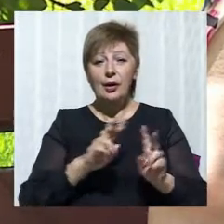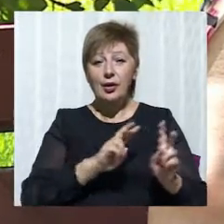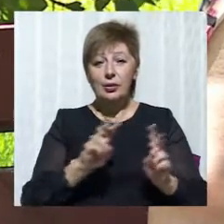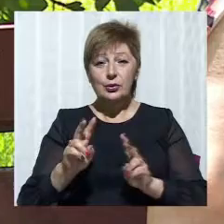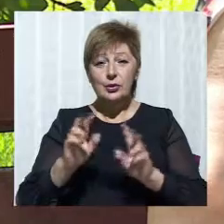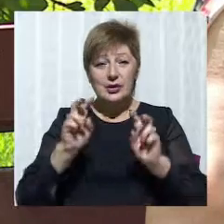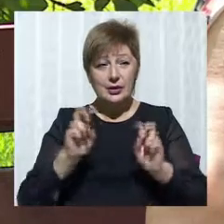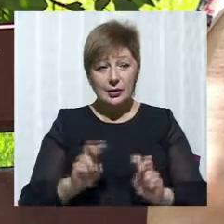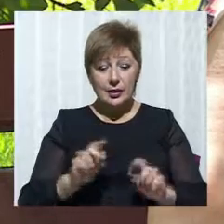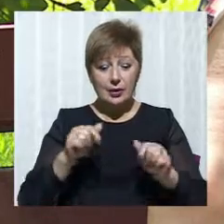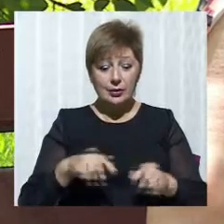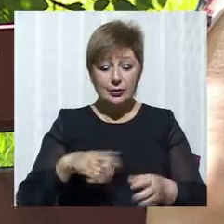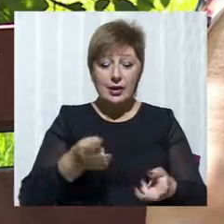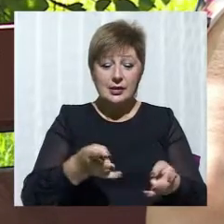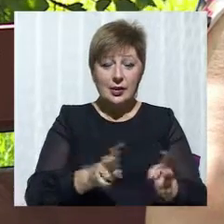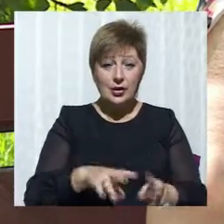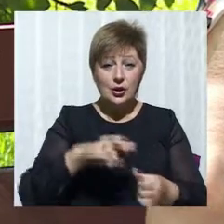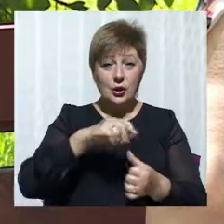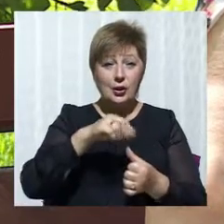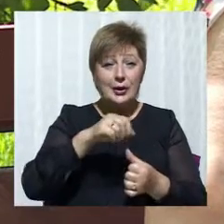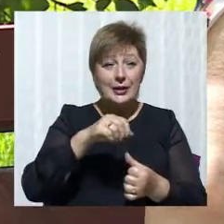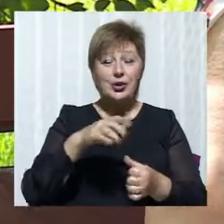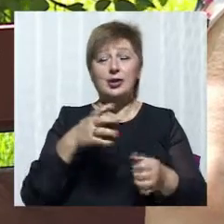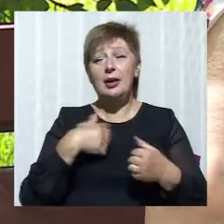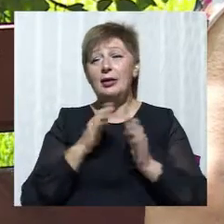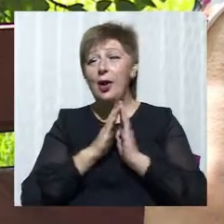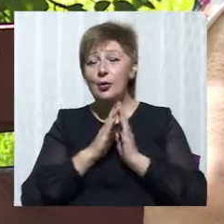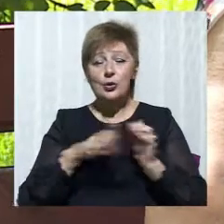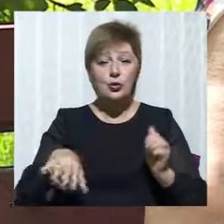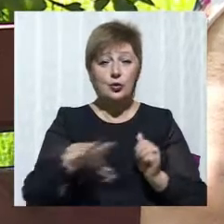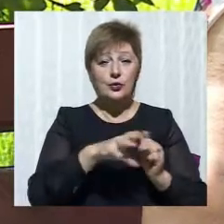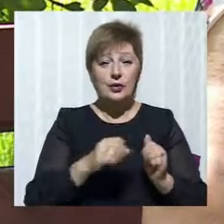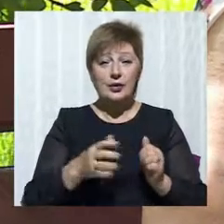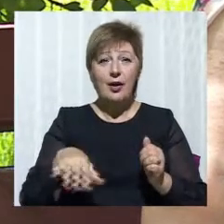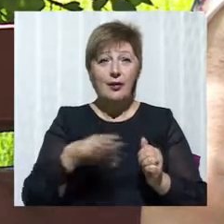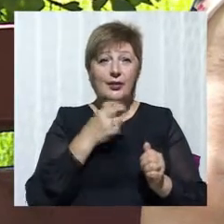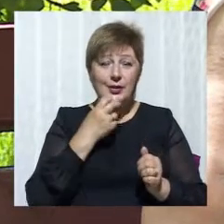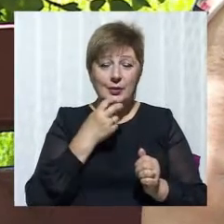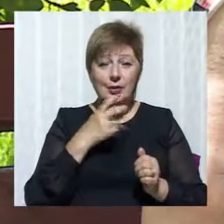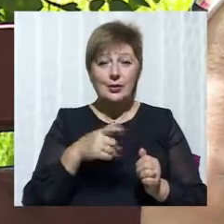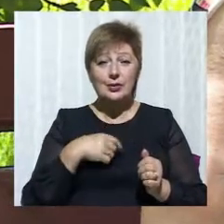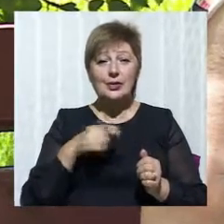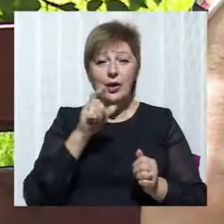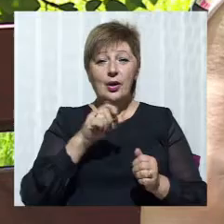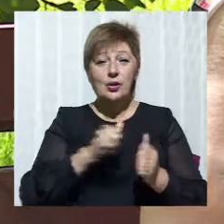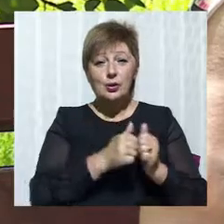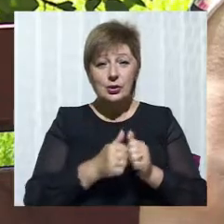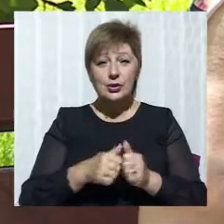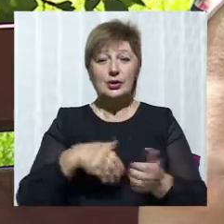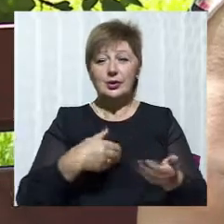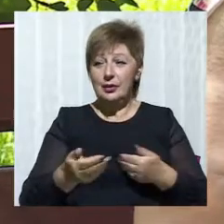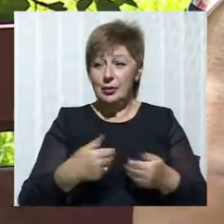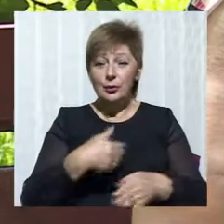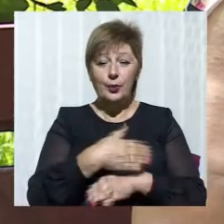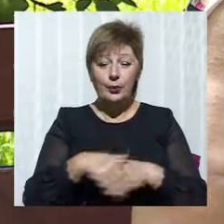сидить та п'є газованки, залишає кришки. Я всіх прошу, залишайте кришки, будь ласка. Доходить до смішного. Сусіди йдуть по вулиці, бачать потрібну